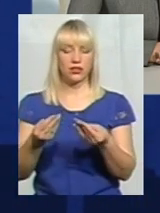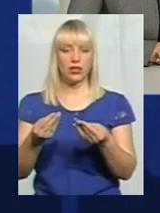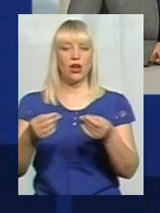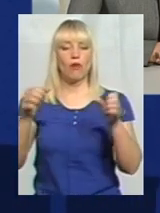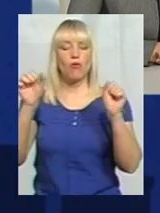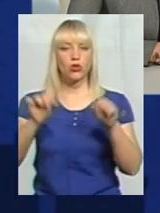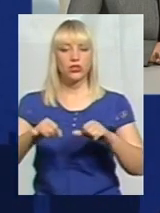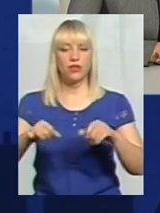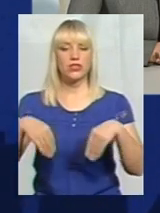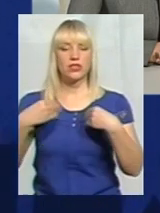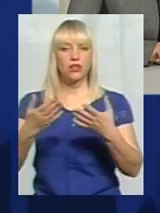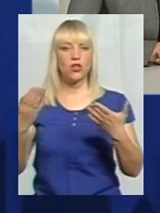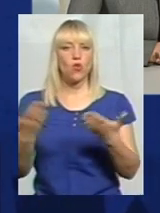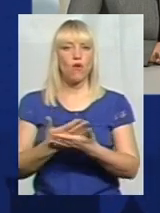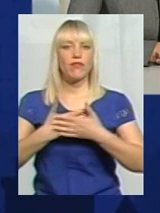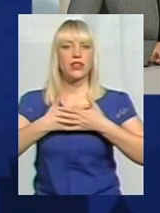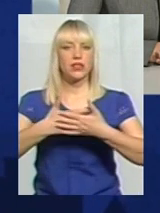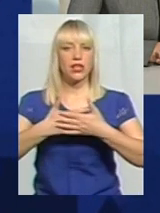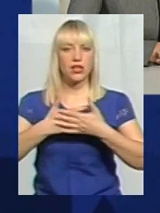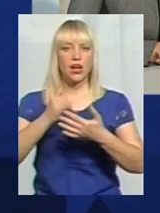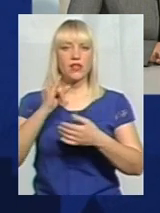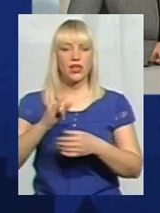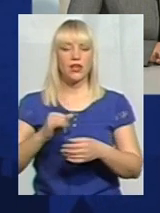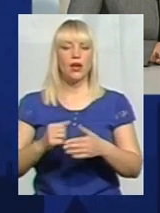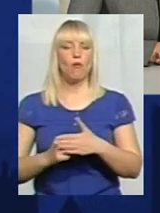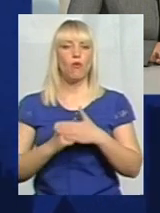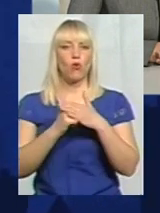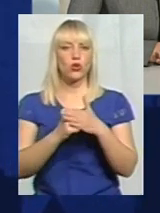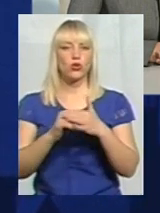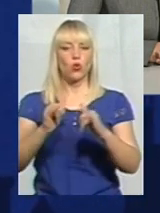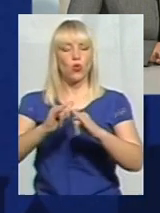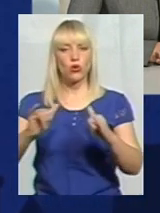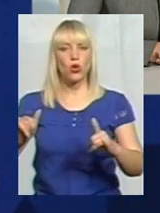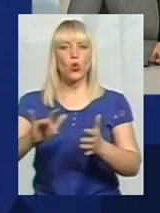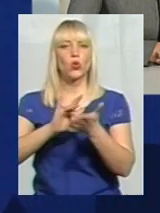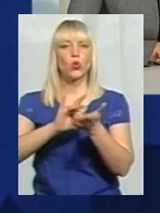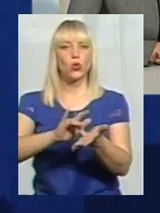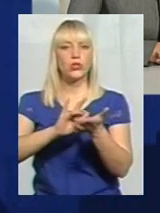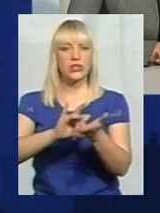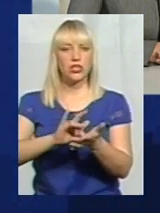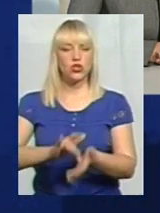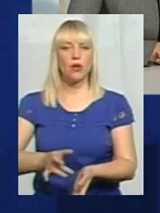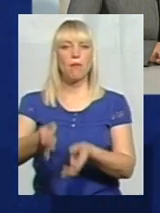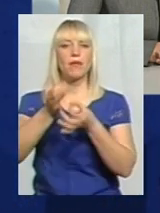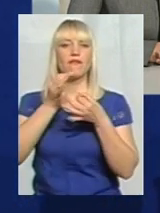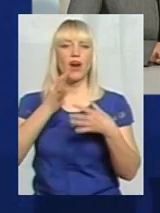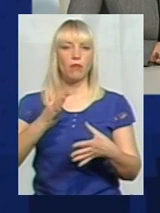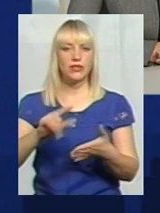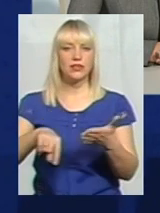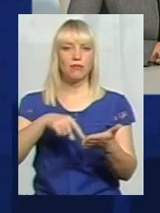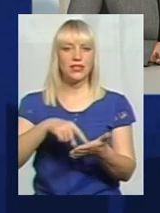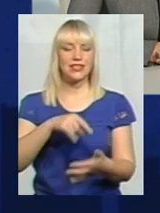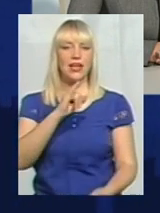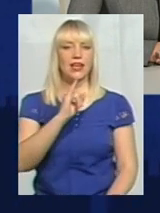дихання і поштовху розвитку туристичної привабливості міста Зязяслава. Реалізації